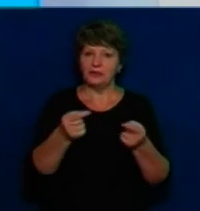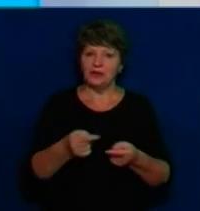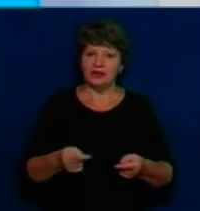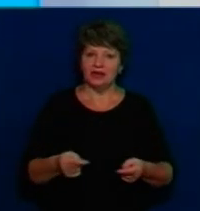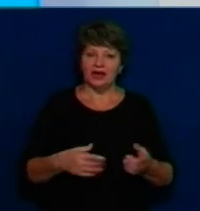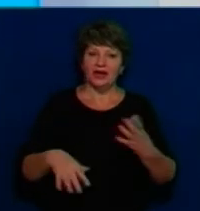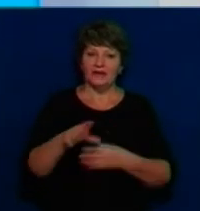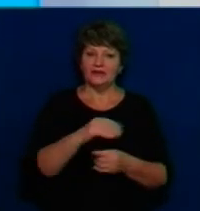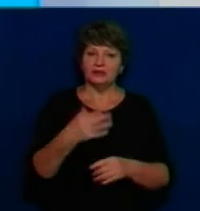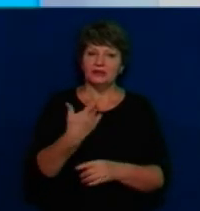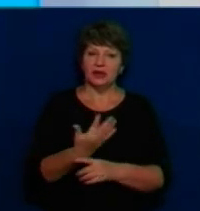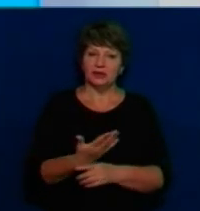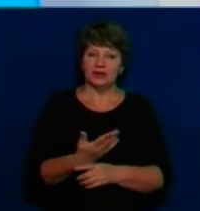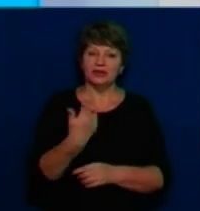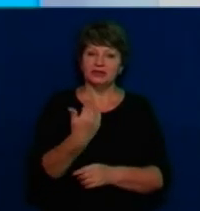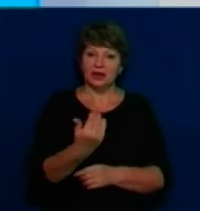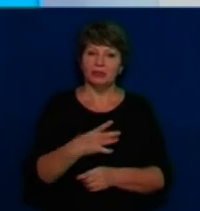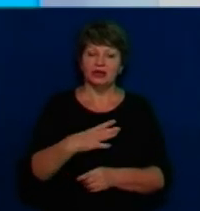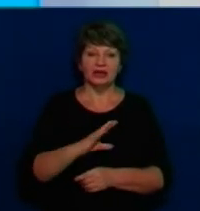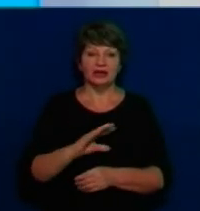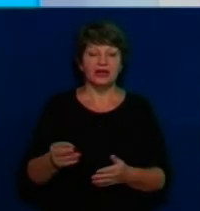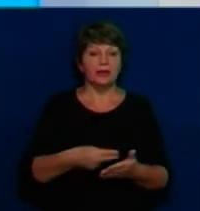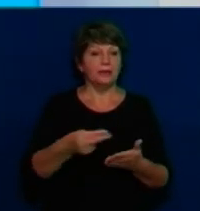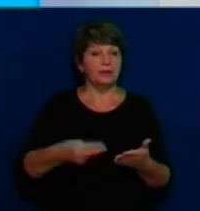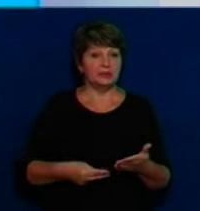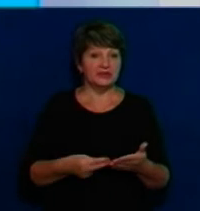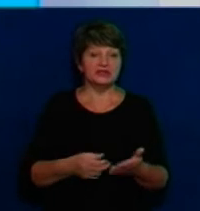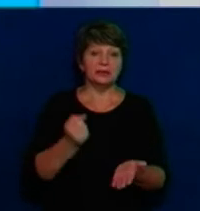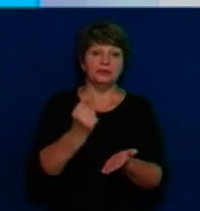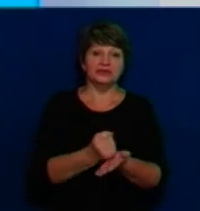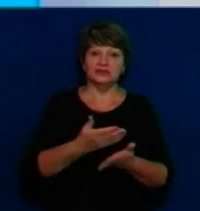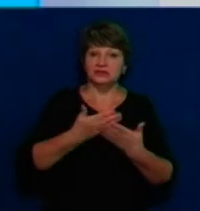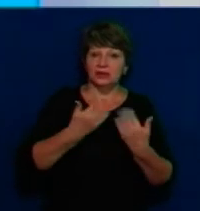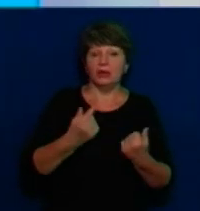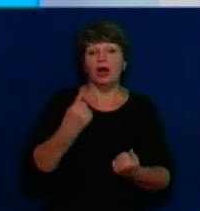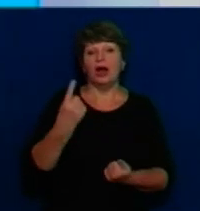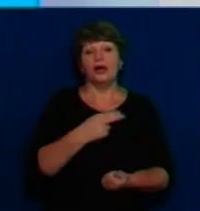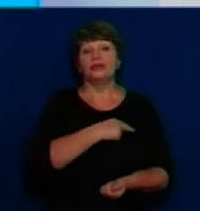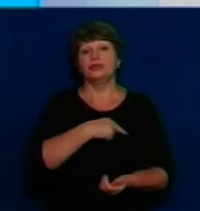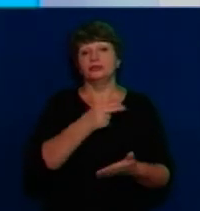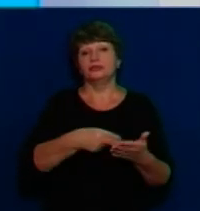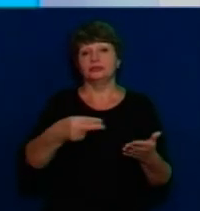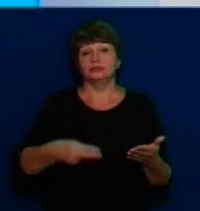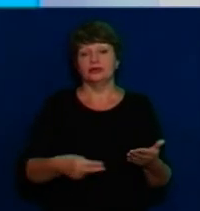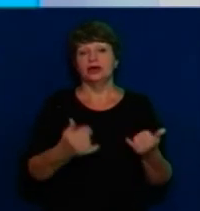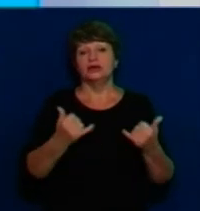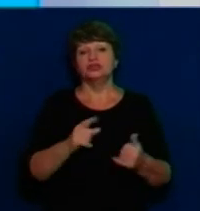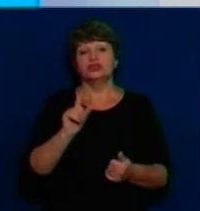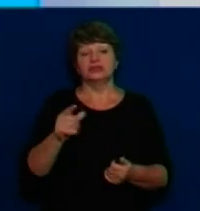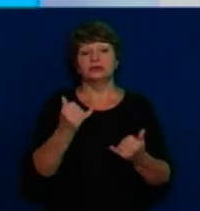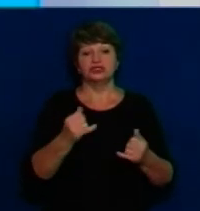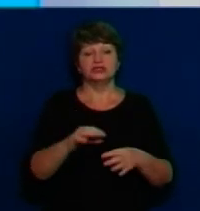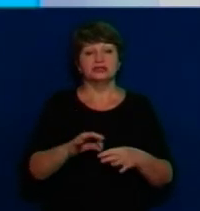Тобто там підписано було не головою, не секретарем безпечатки, було підписано просто одним з депутатів. І зараз там тривають судові